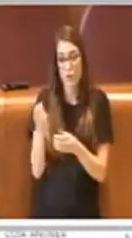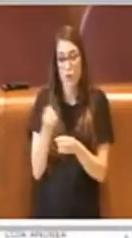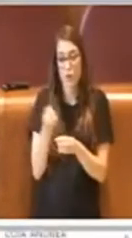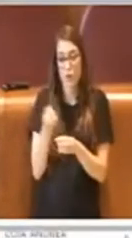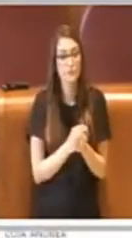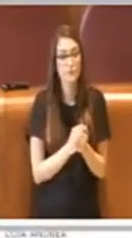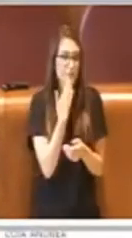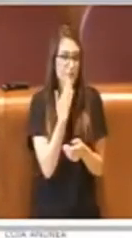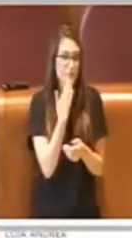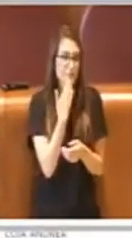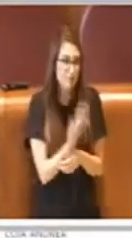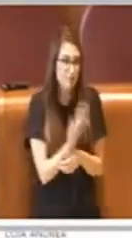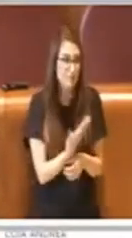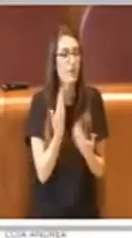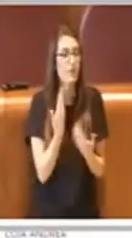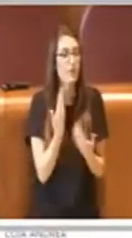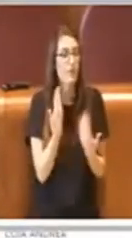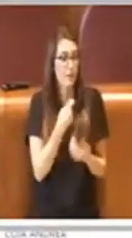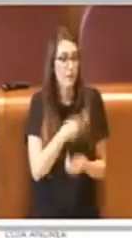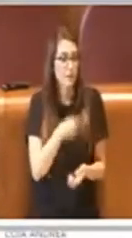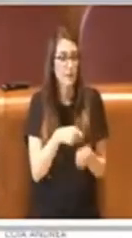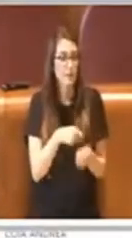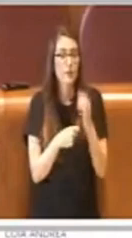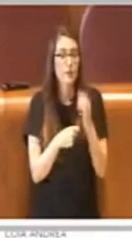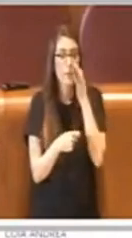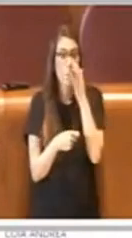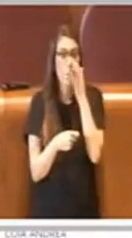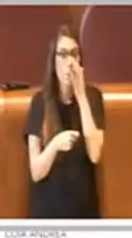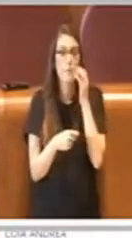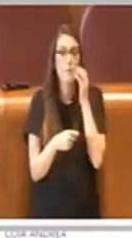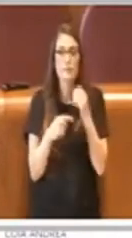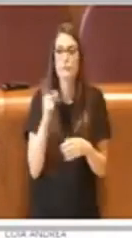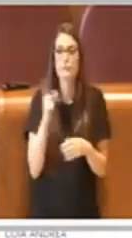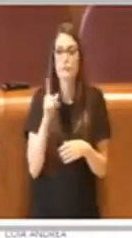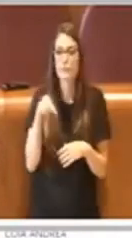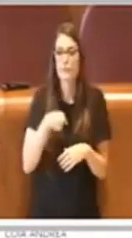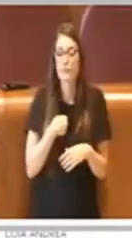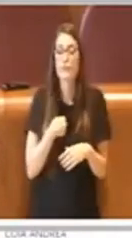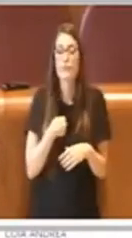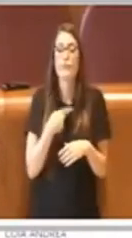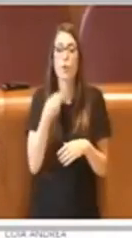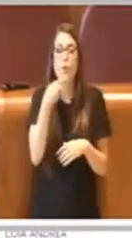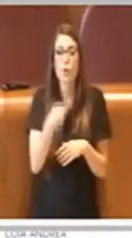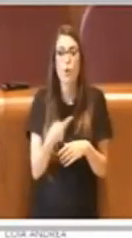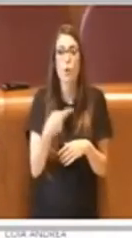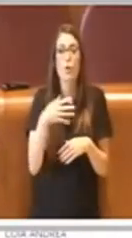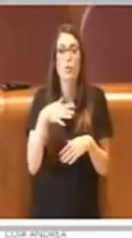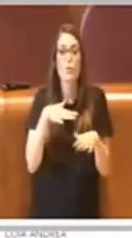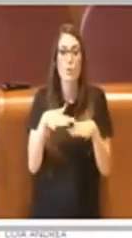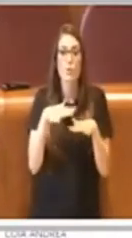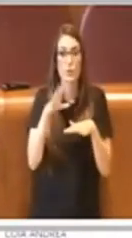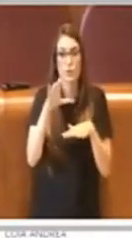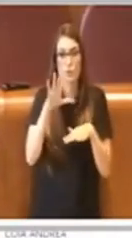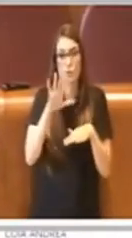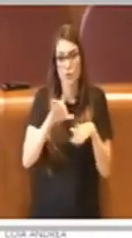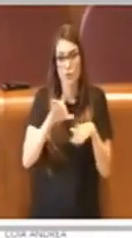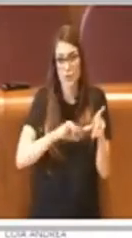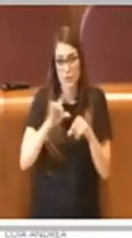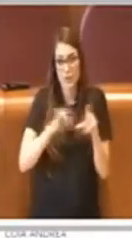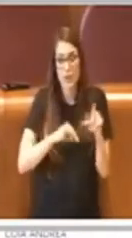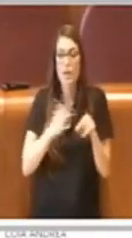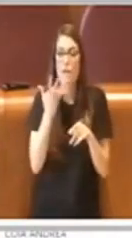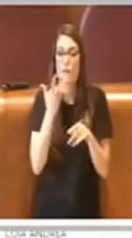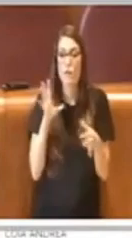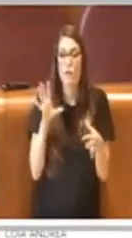Grazie mille Presidente, anche io a nome del Movimento 5 Stelle intervengo per unirmi alla